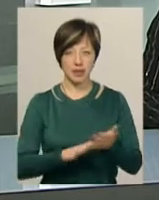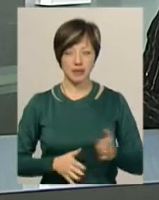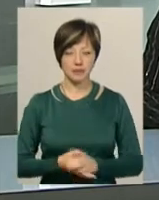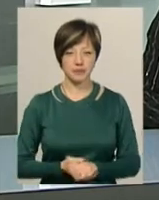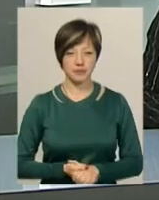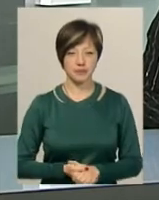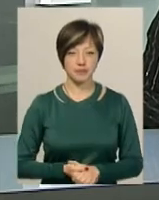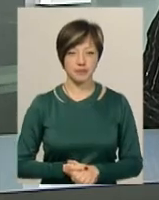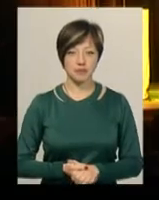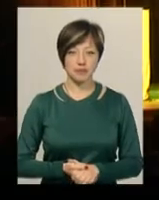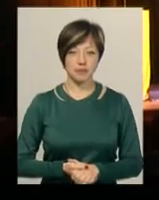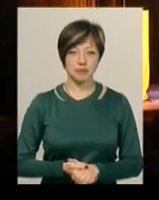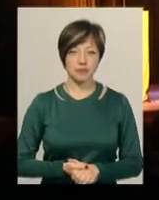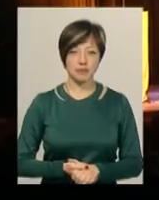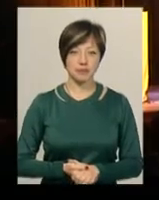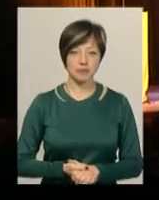Ворожцової.